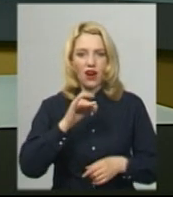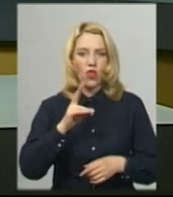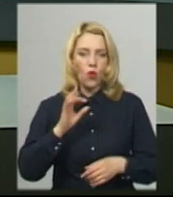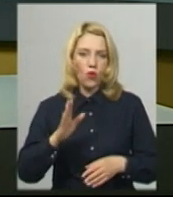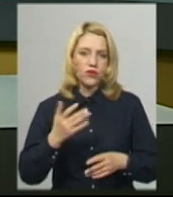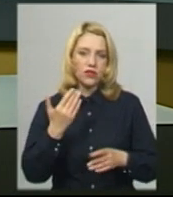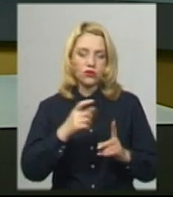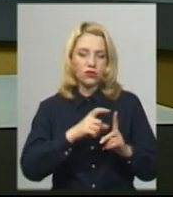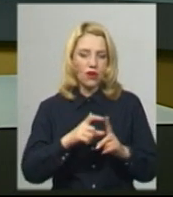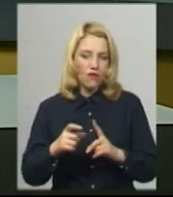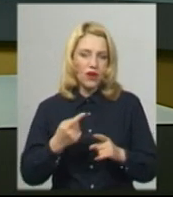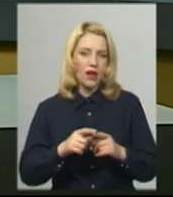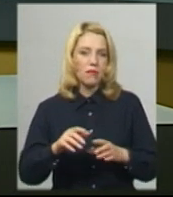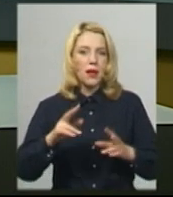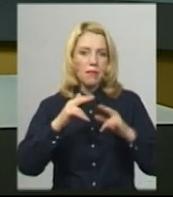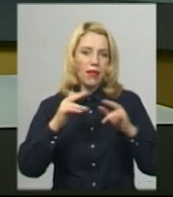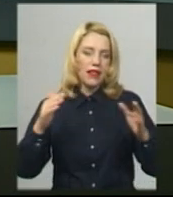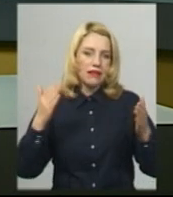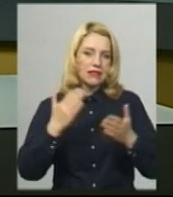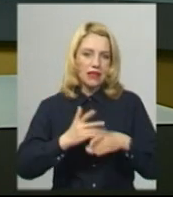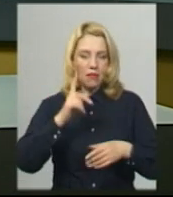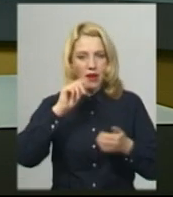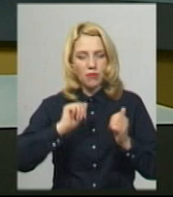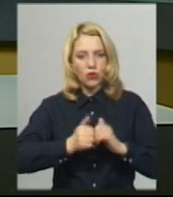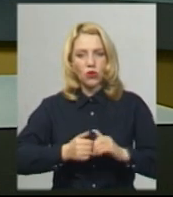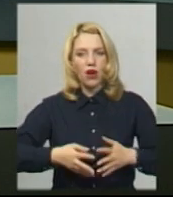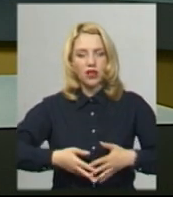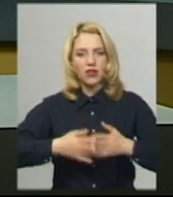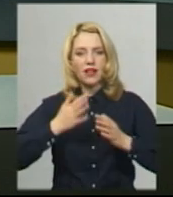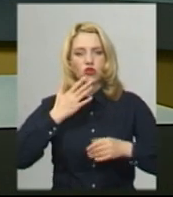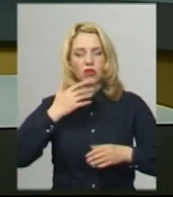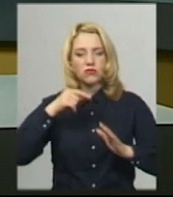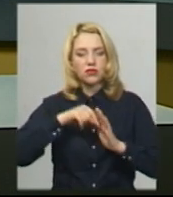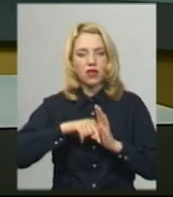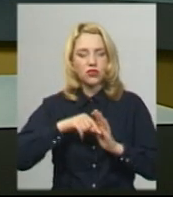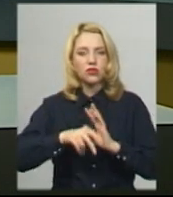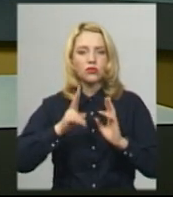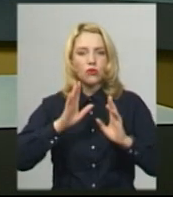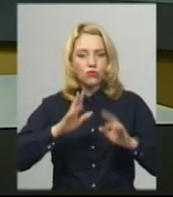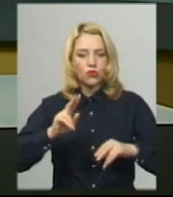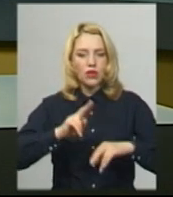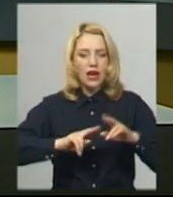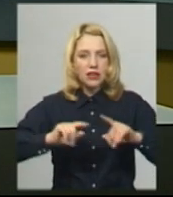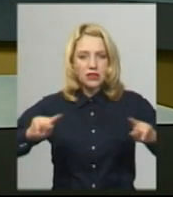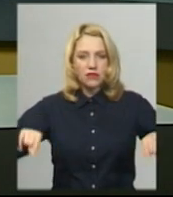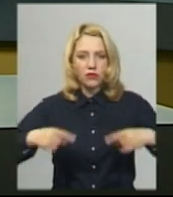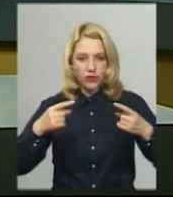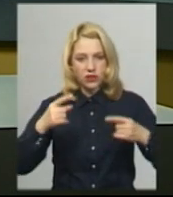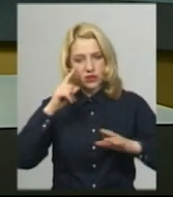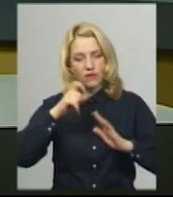його словами, палац є пам'яткою архітектури національного значення. Хто реставруватиме палац, дізнавався Михайло Жила.